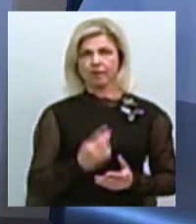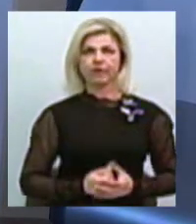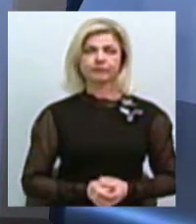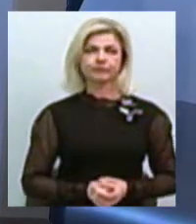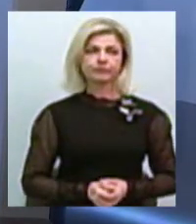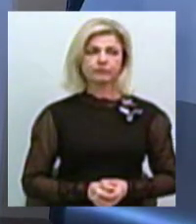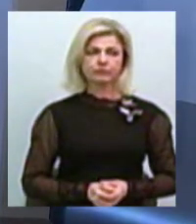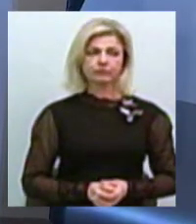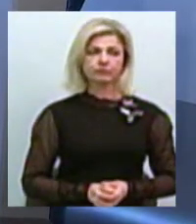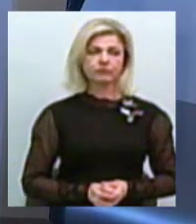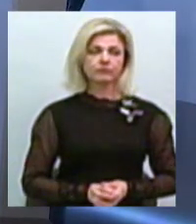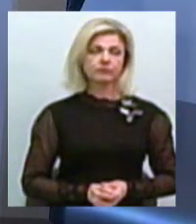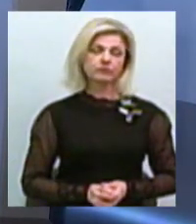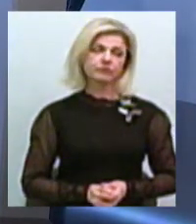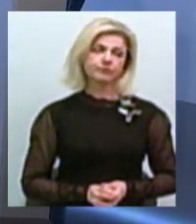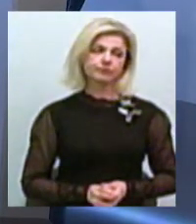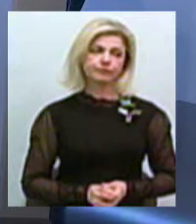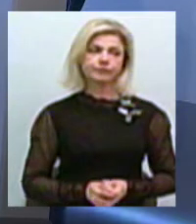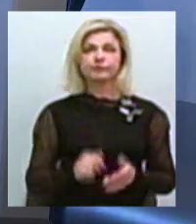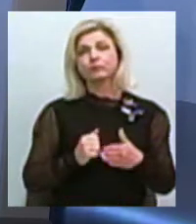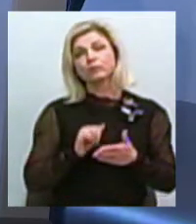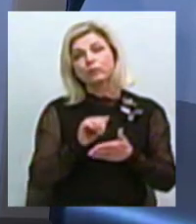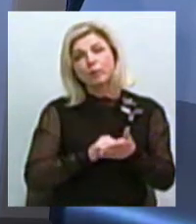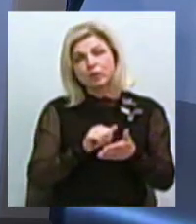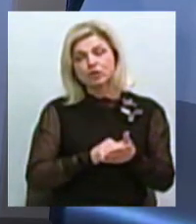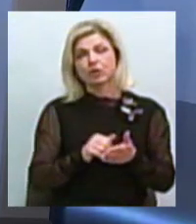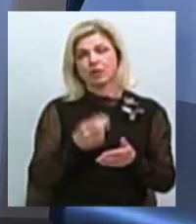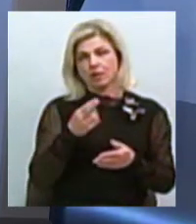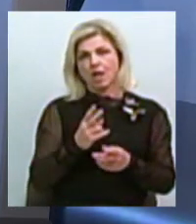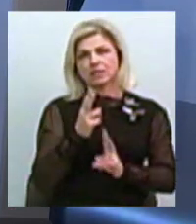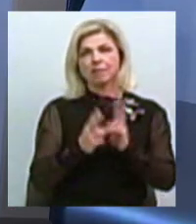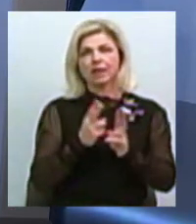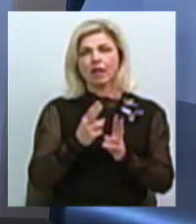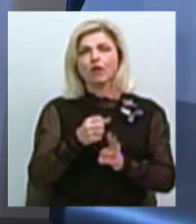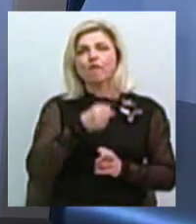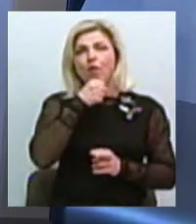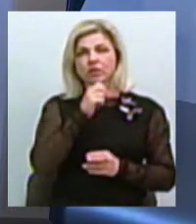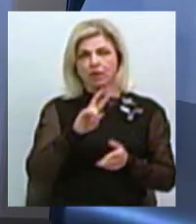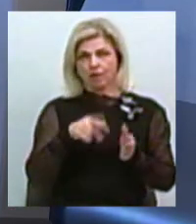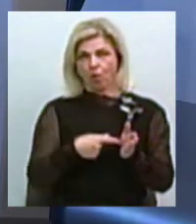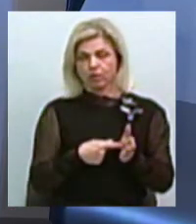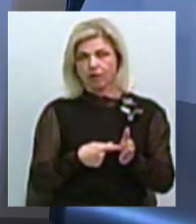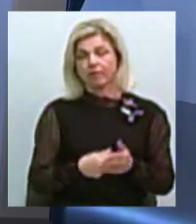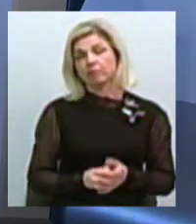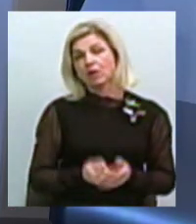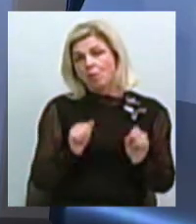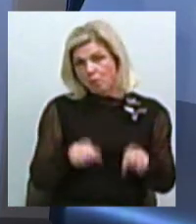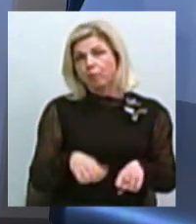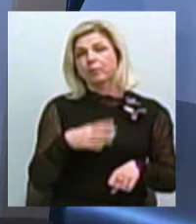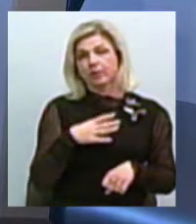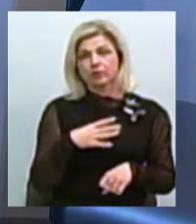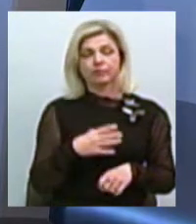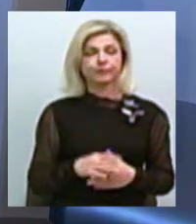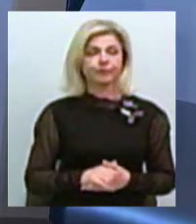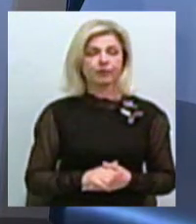Я вважаю, Спочатку сенс, потім підстави. Ну або давайте разом. Чому пи ні? Врешті-решта. Що нам